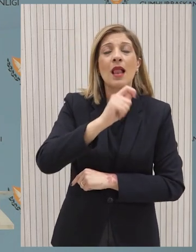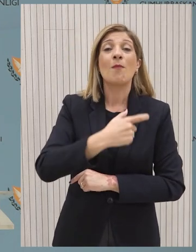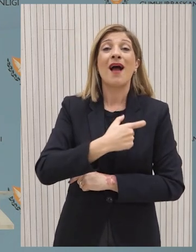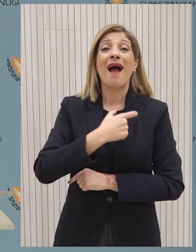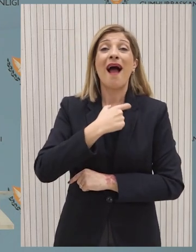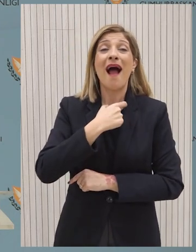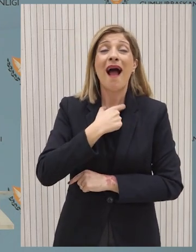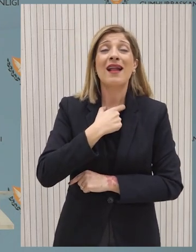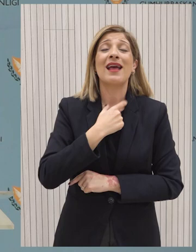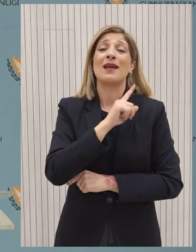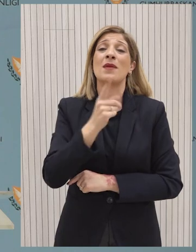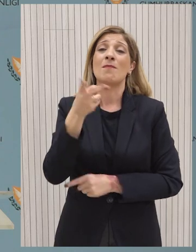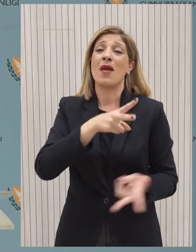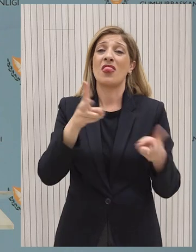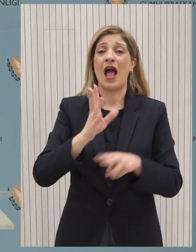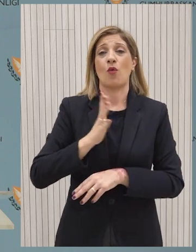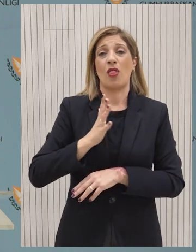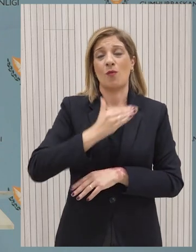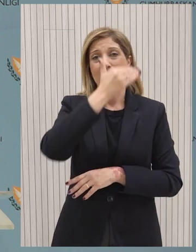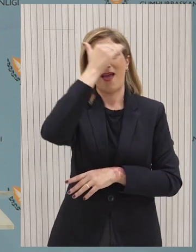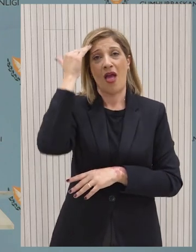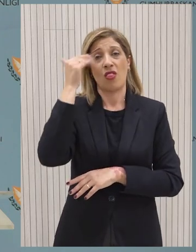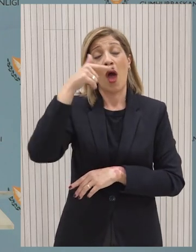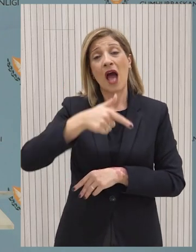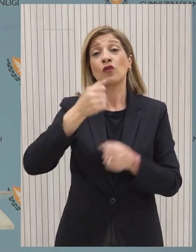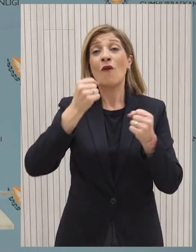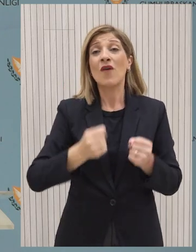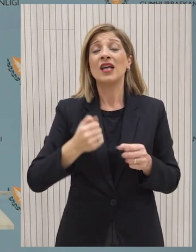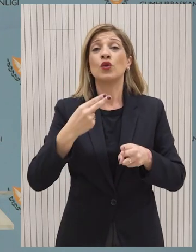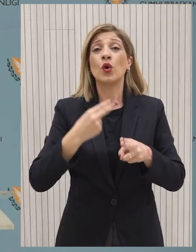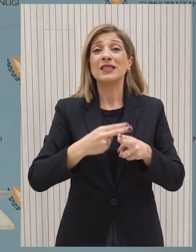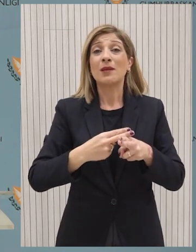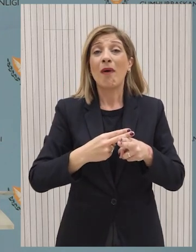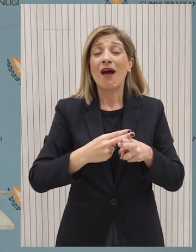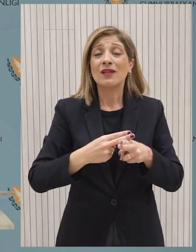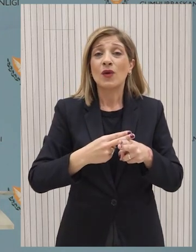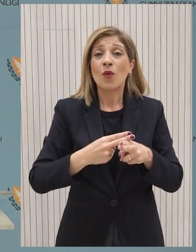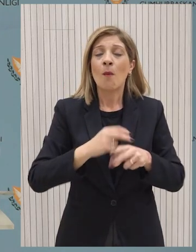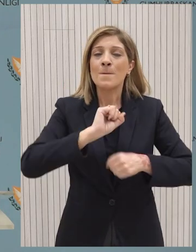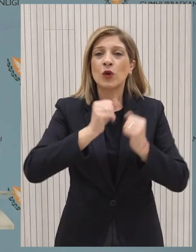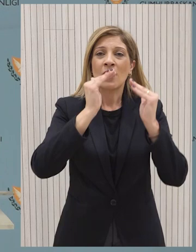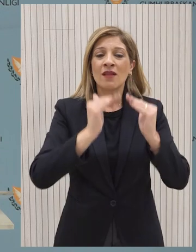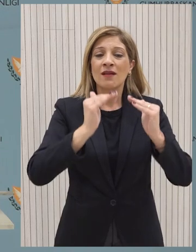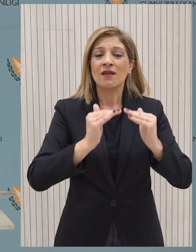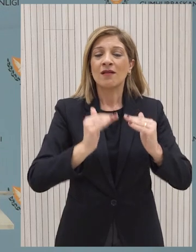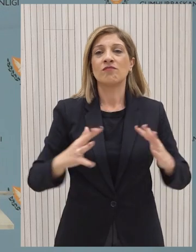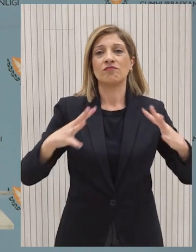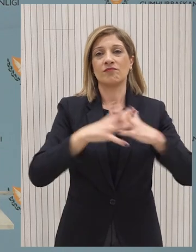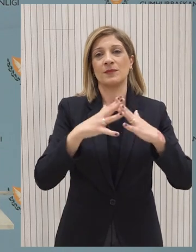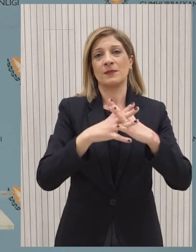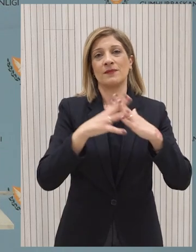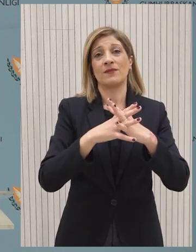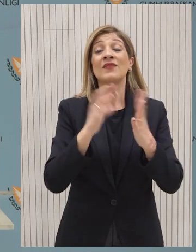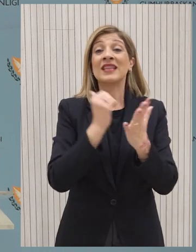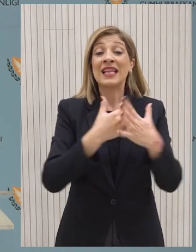αποφυγής απώλειας του αμαχουπλητισμού που για μας είναι και ένα βασικό συστατικό ως προς την προσπάθεια αποκλιμάκωσης της κρίσης και επανέναρξης